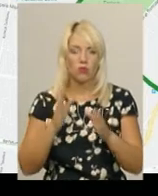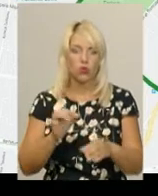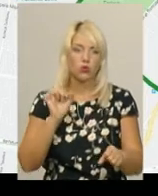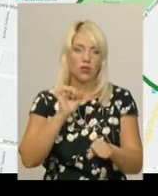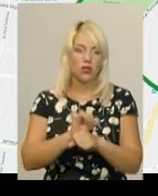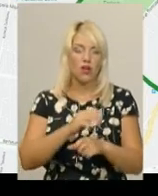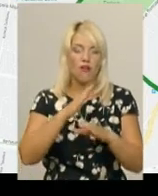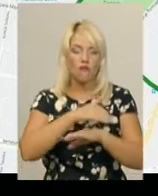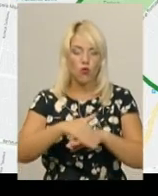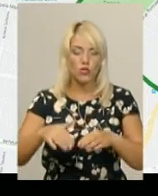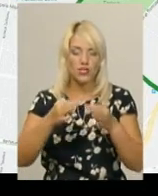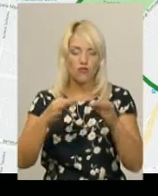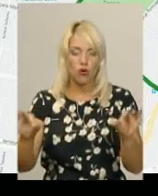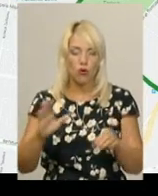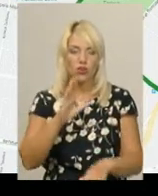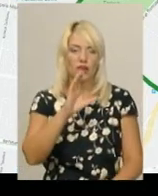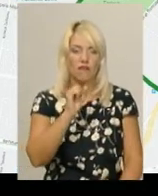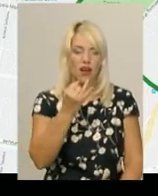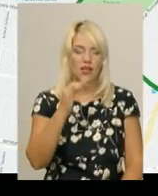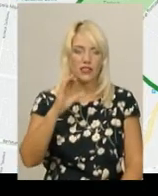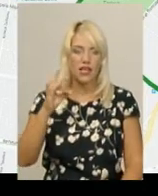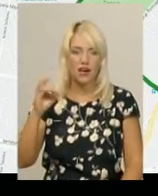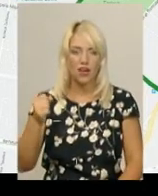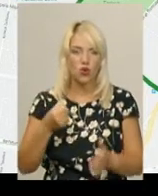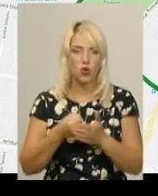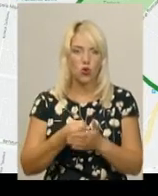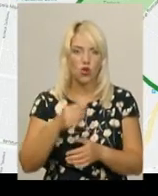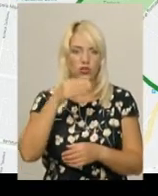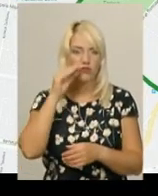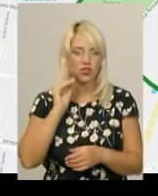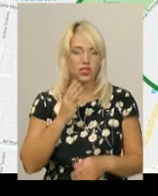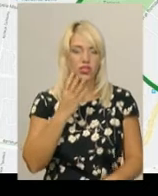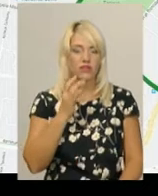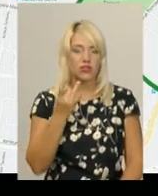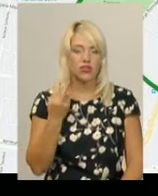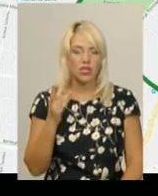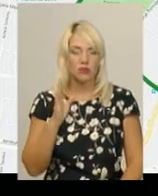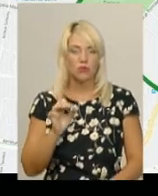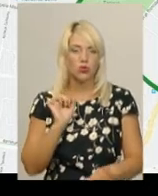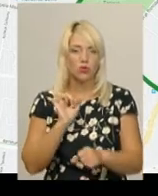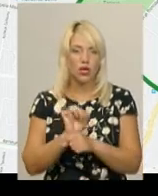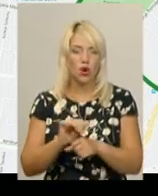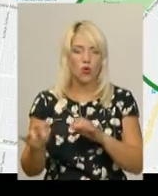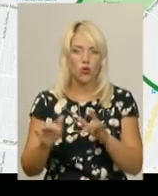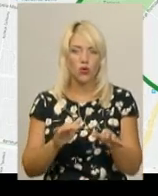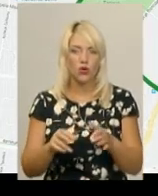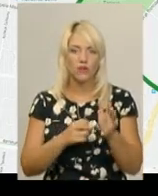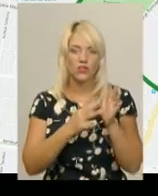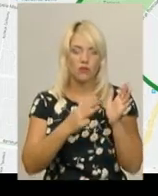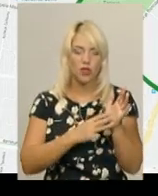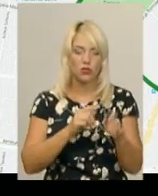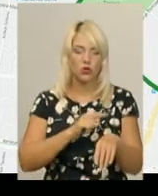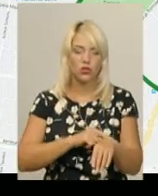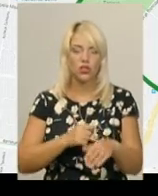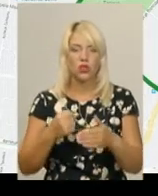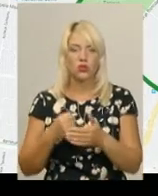вулиці Свободи, на ділянці від вулиці Вайсера до вулиці Шевченка. 4 серпня рух перекриють з 18-ї години до 6-ї ранку